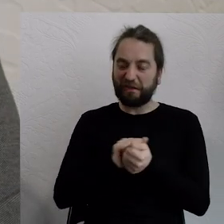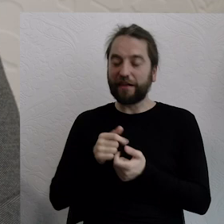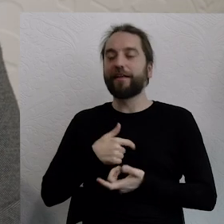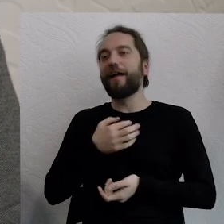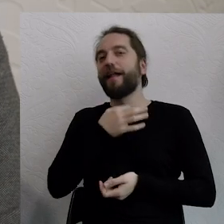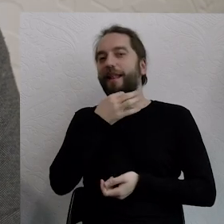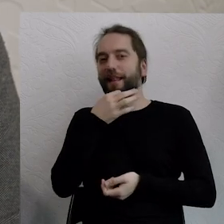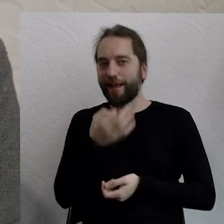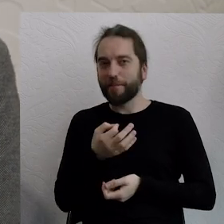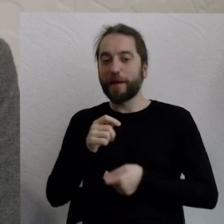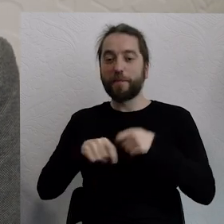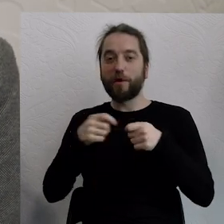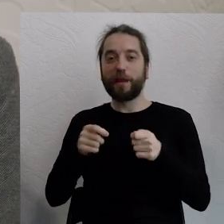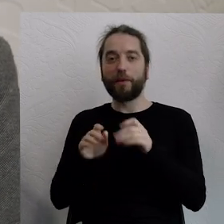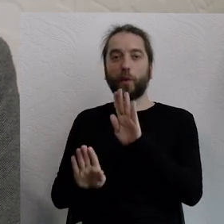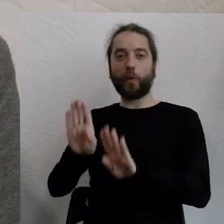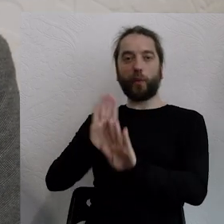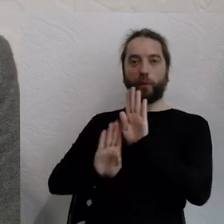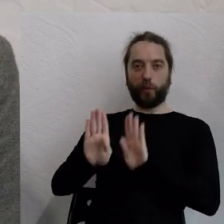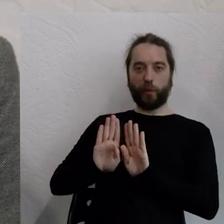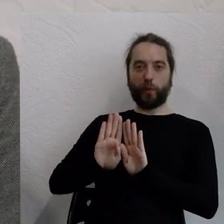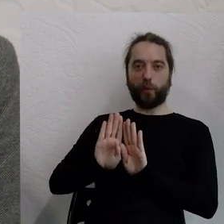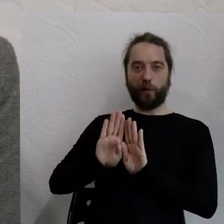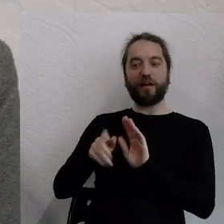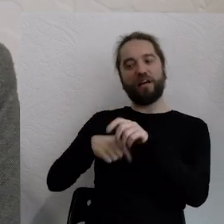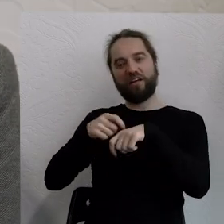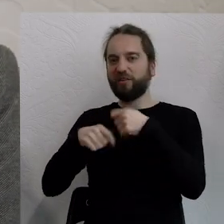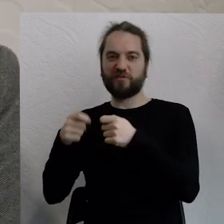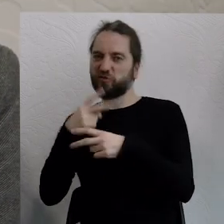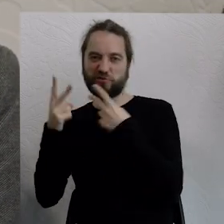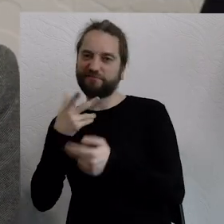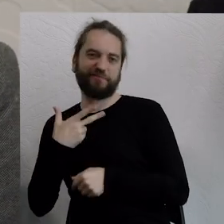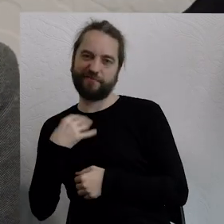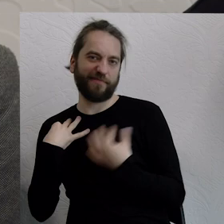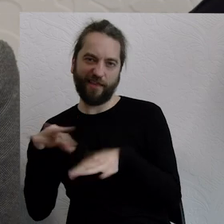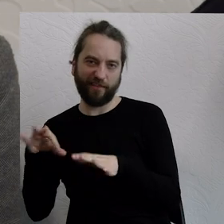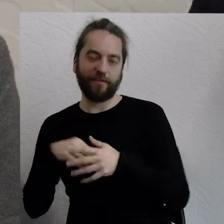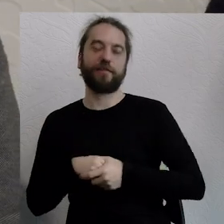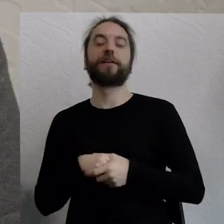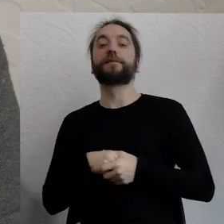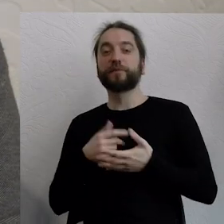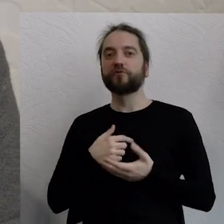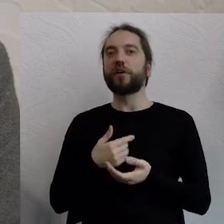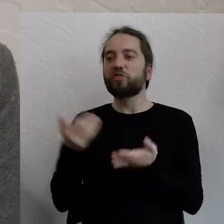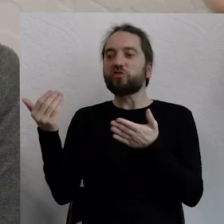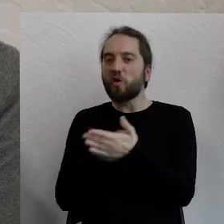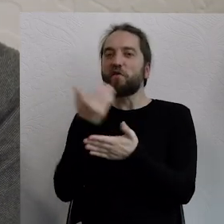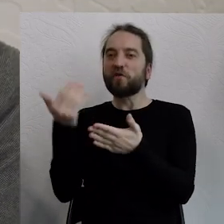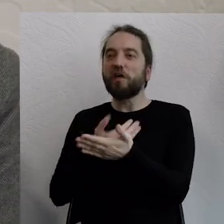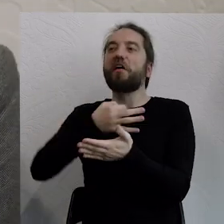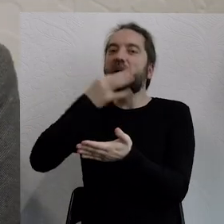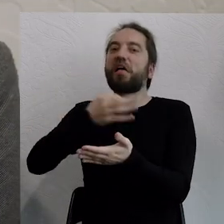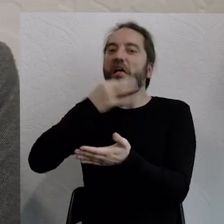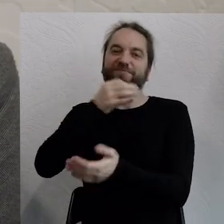problemów niż ich rozwiązywania, a wygenerowaliśmy ich już tak wiele, że ciężko będzie wprowadzać dalsze korekty.